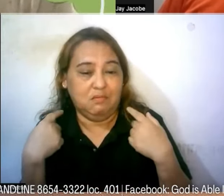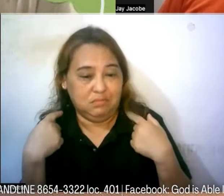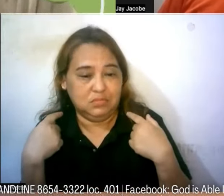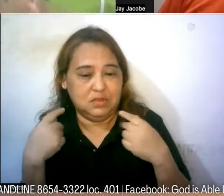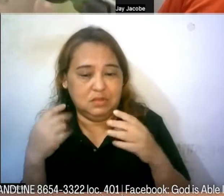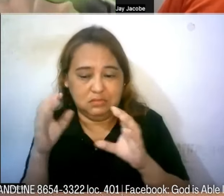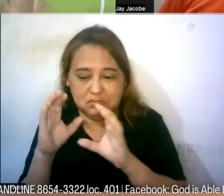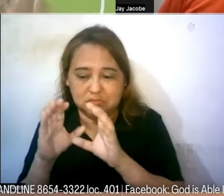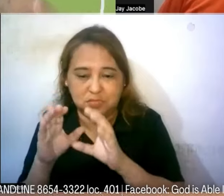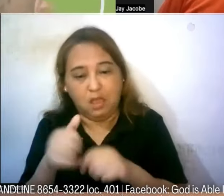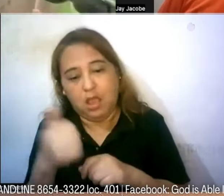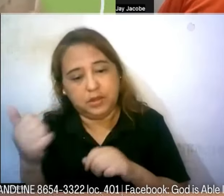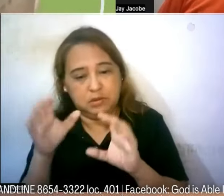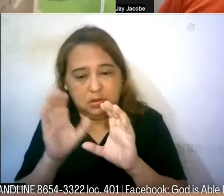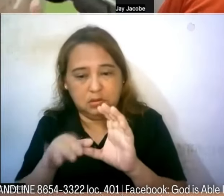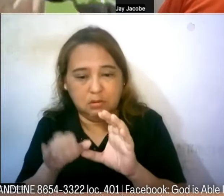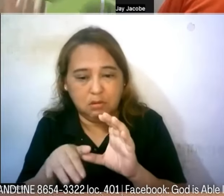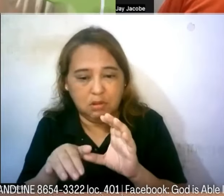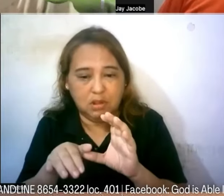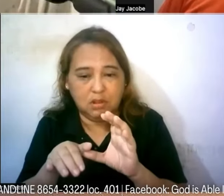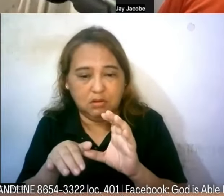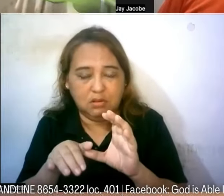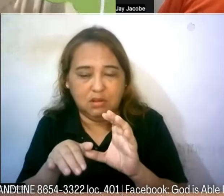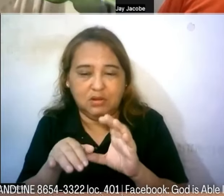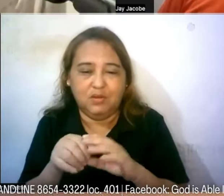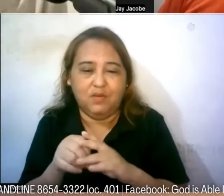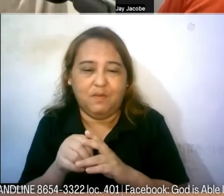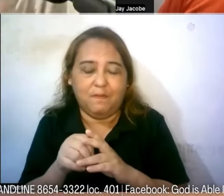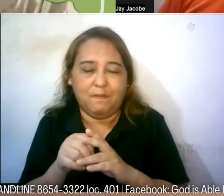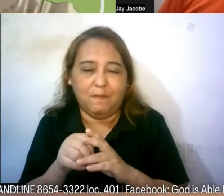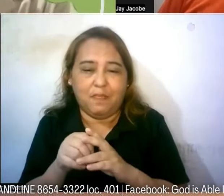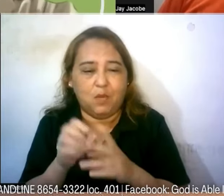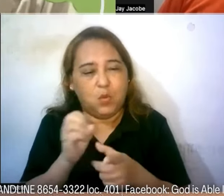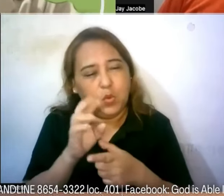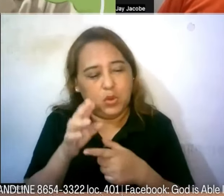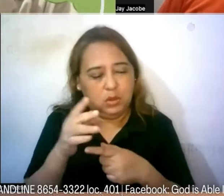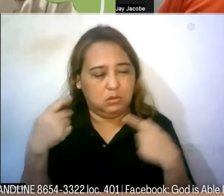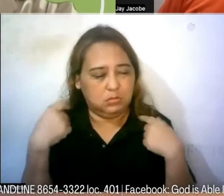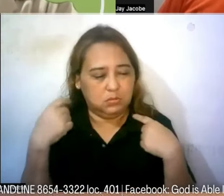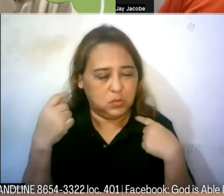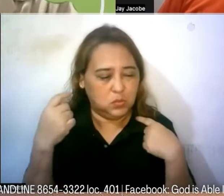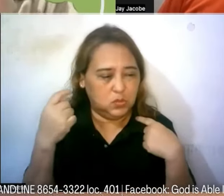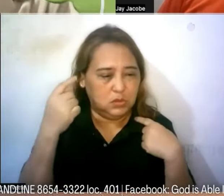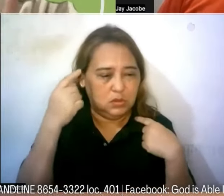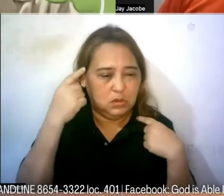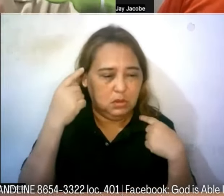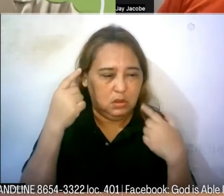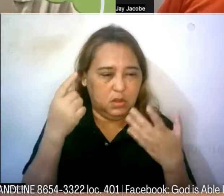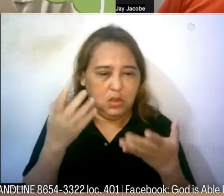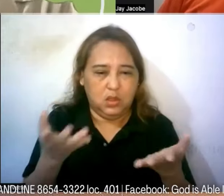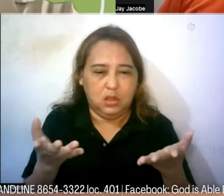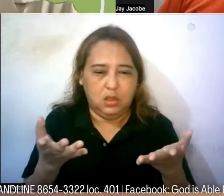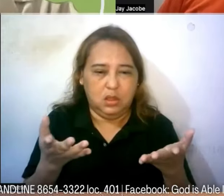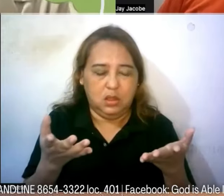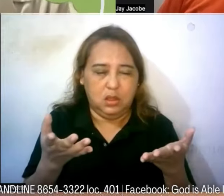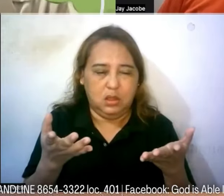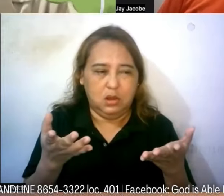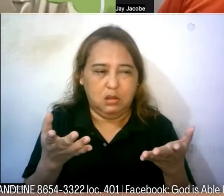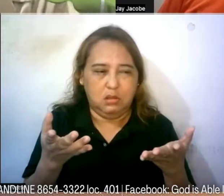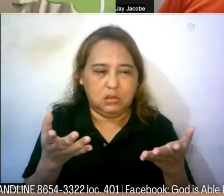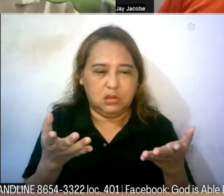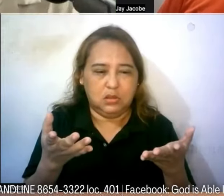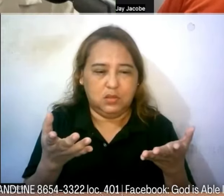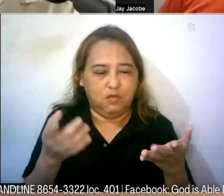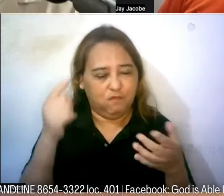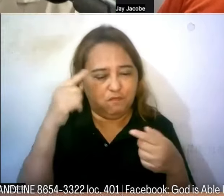din o ikaw ba ngayon may conviction na dapat mas maghanap ka na may kapansanan kasi may kwento ka na parang para sa kanila ano nagiging attitude mo ngayon sa mga